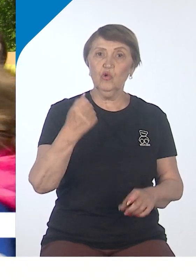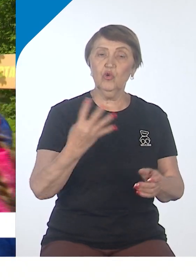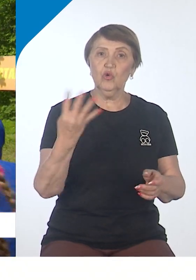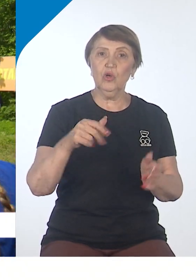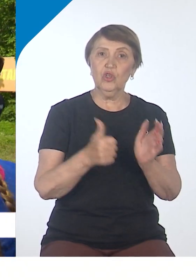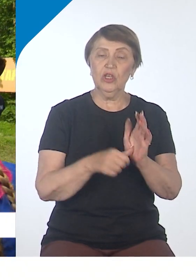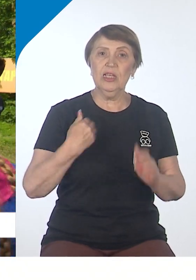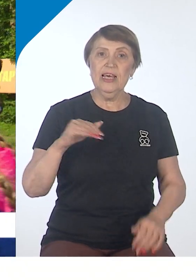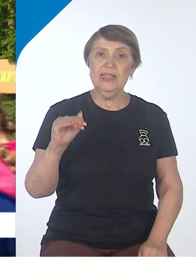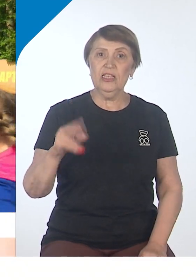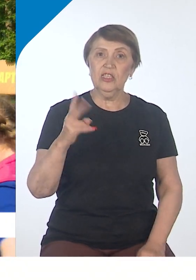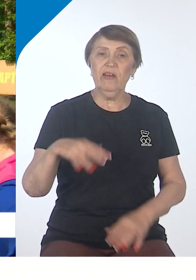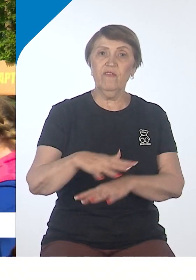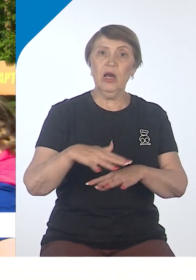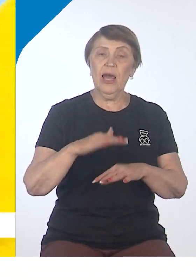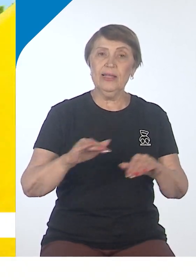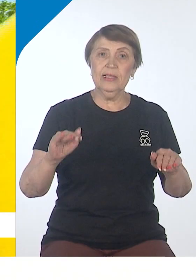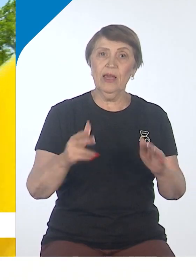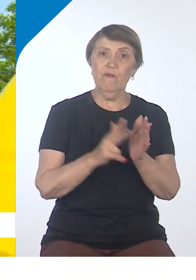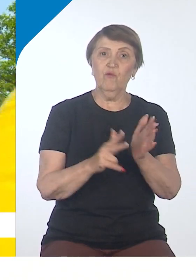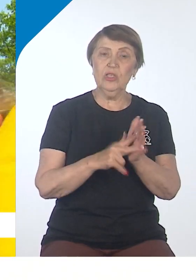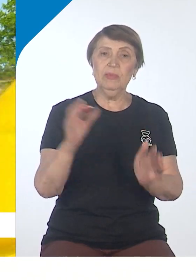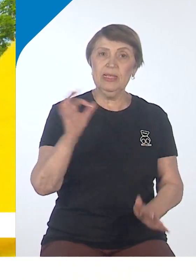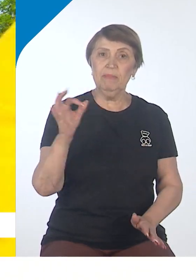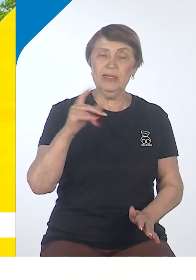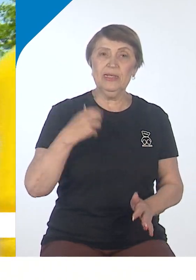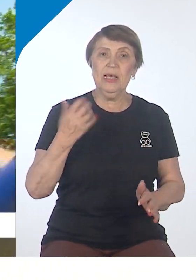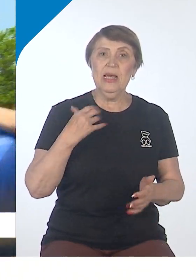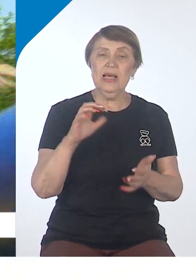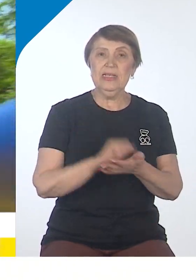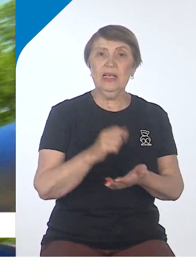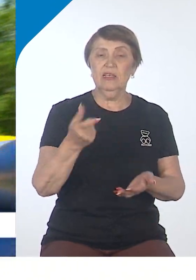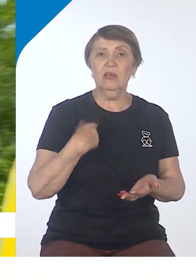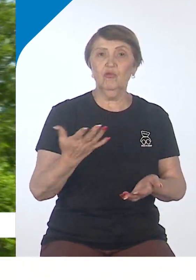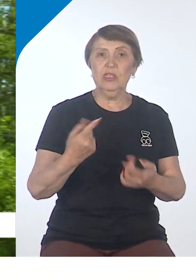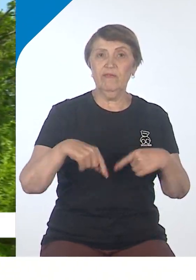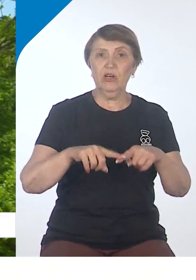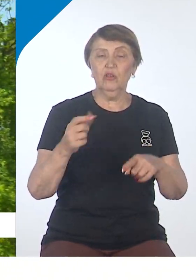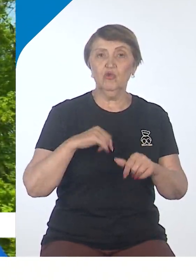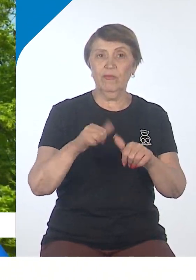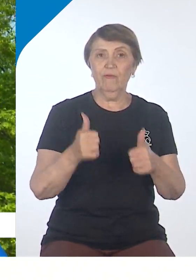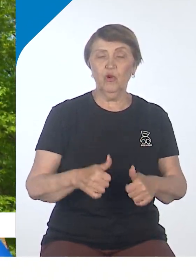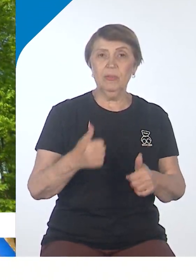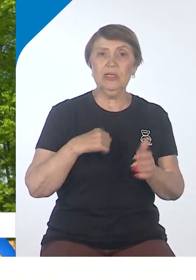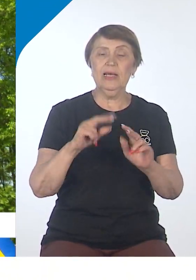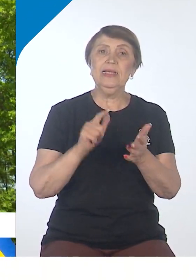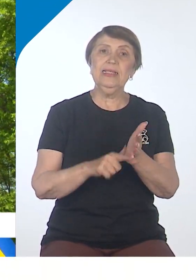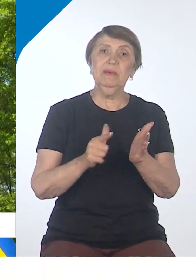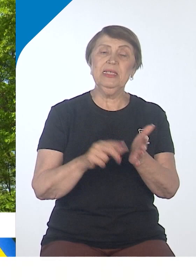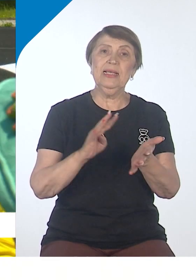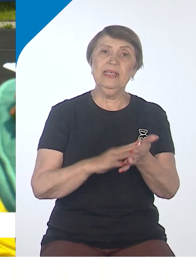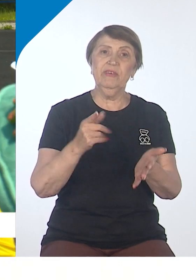тысяч у нас в крае детей. 80% от них занято в организованных формах. Порядка 79